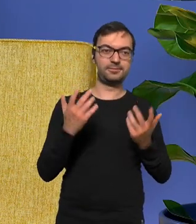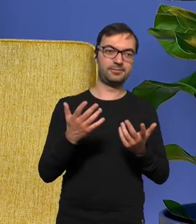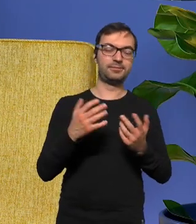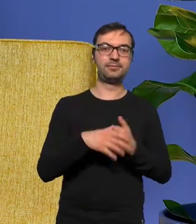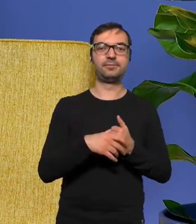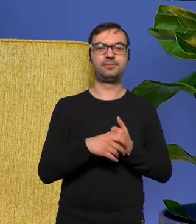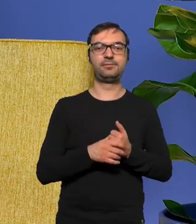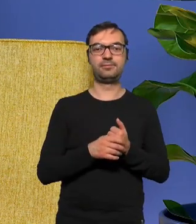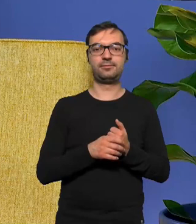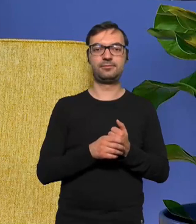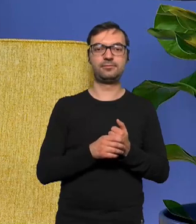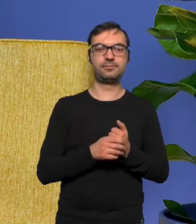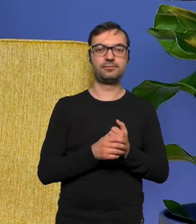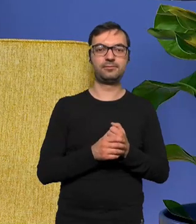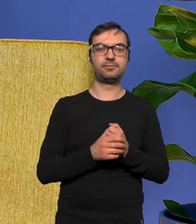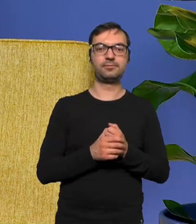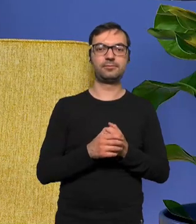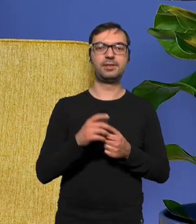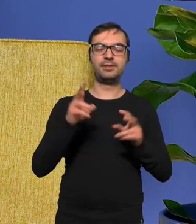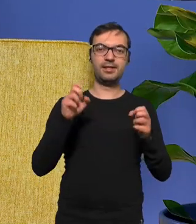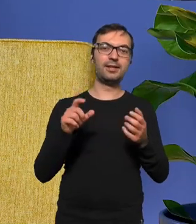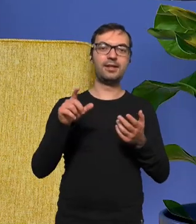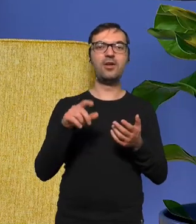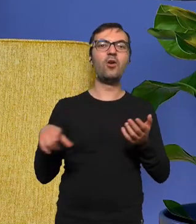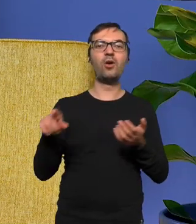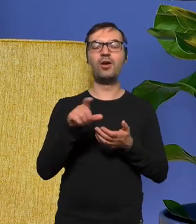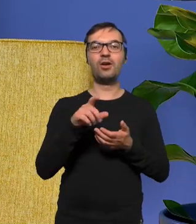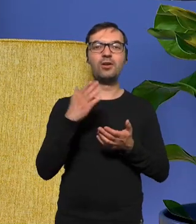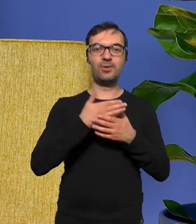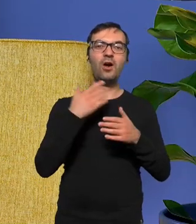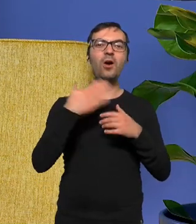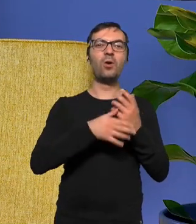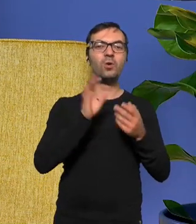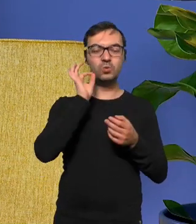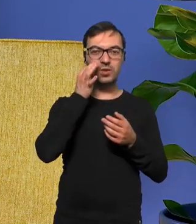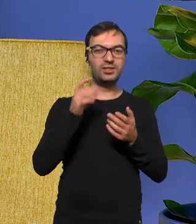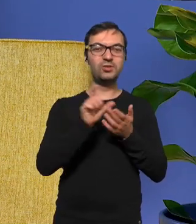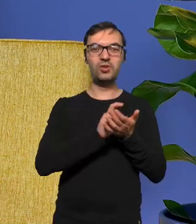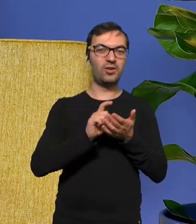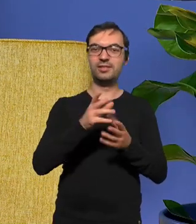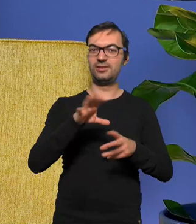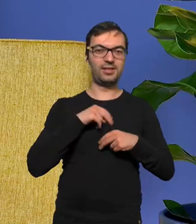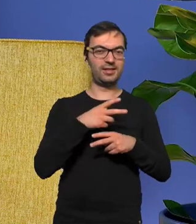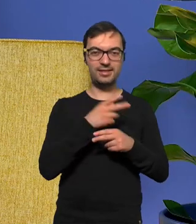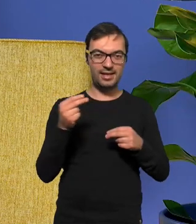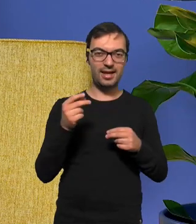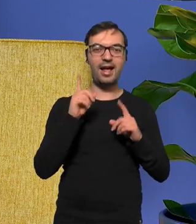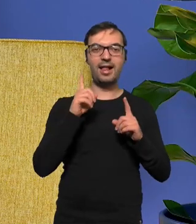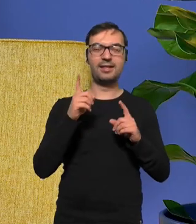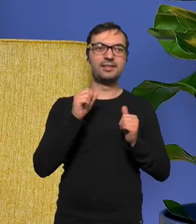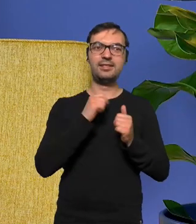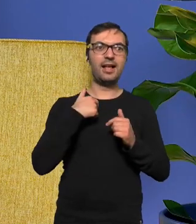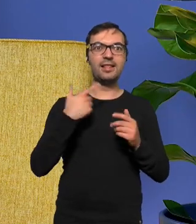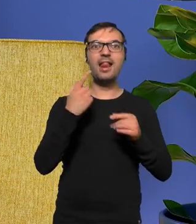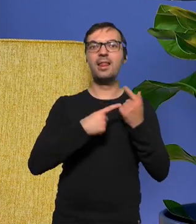nie dostałem tego tego tego tego tego tortu z wisienką ale też też tak bardzo się na nie